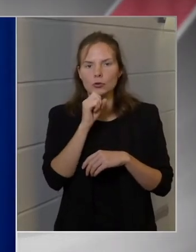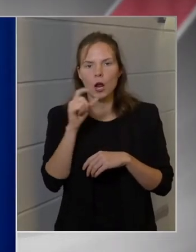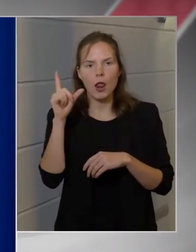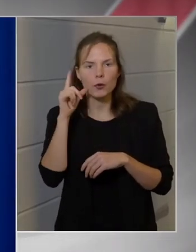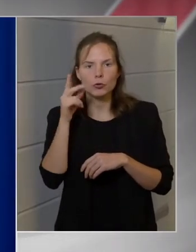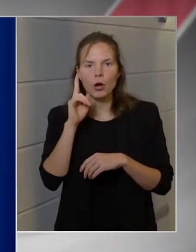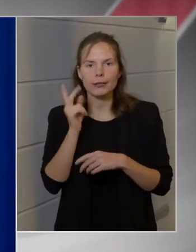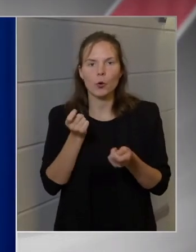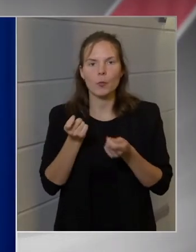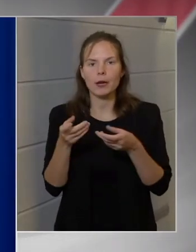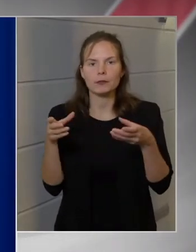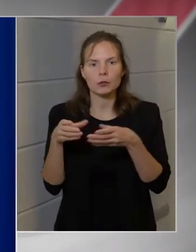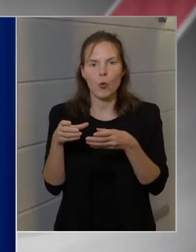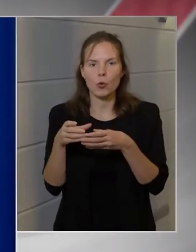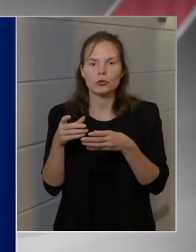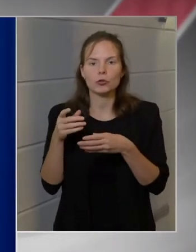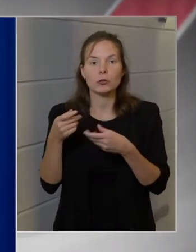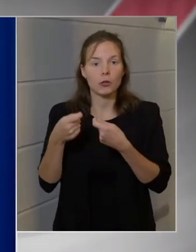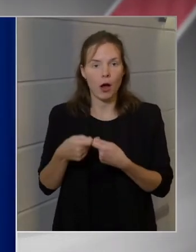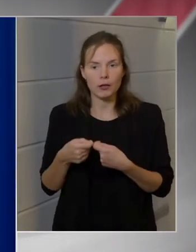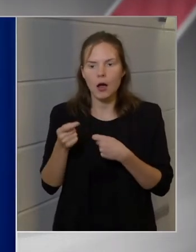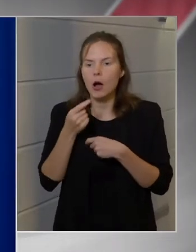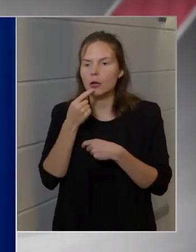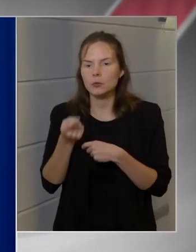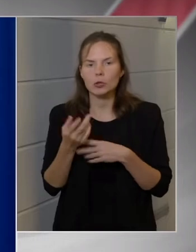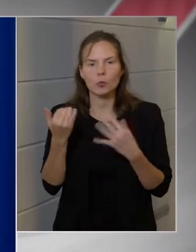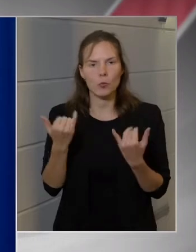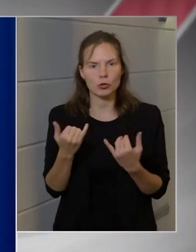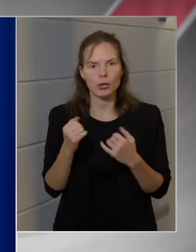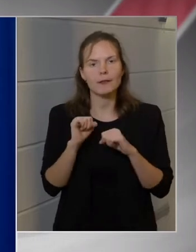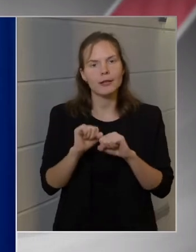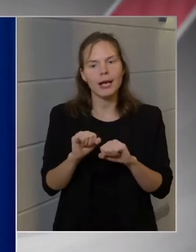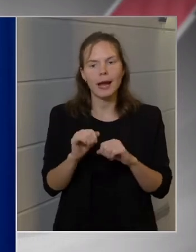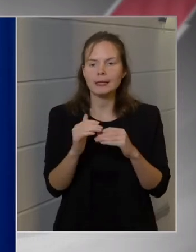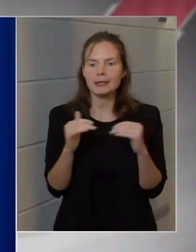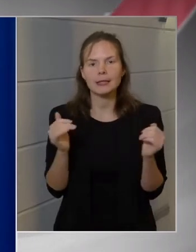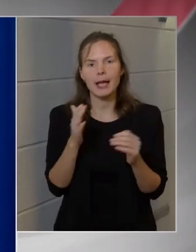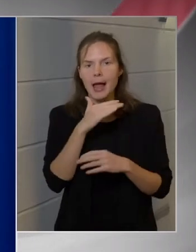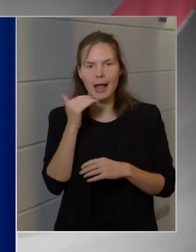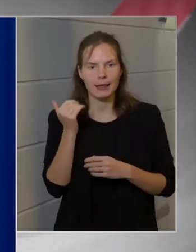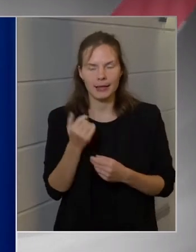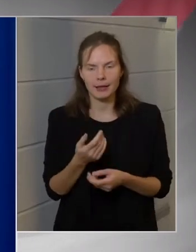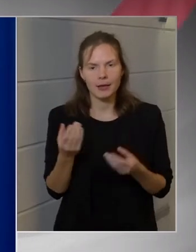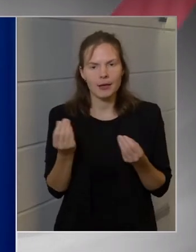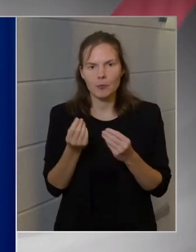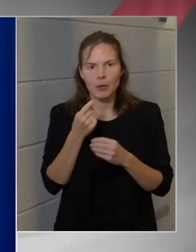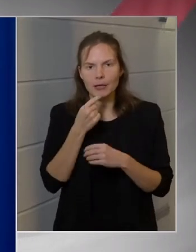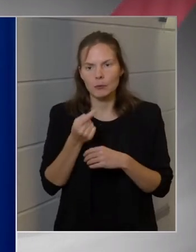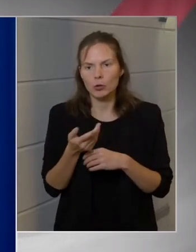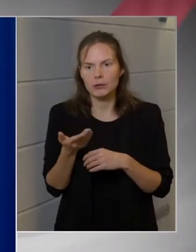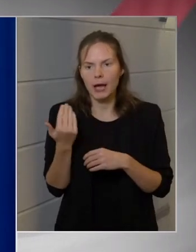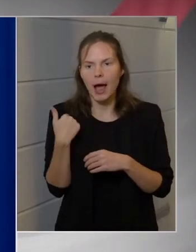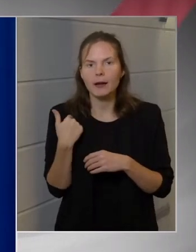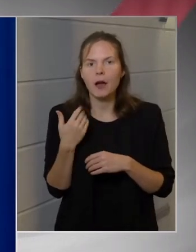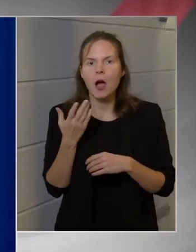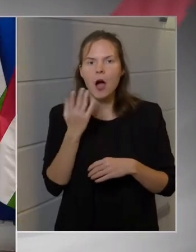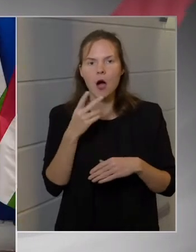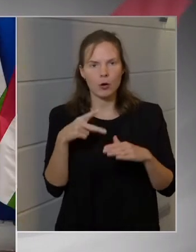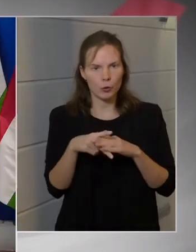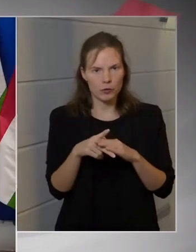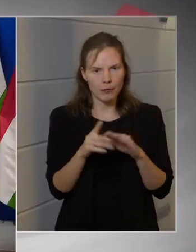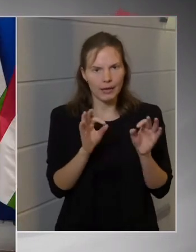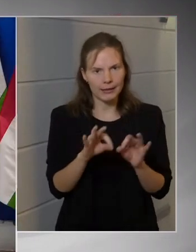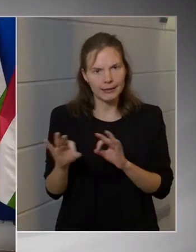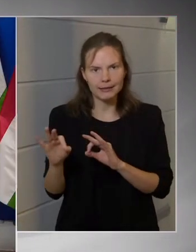törzsnek, azt mondta, hogy a mostani védekezési szint itt bőségesen elegendő. Hogy miért mondták ezt, hogyha ekközben